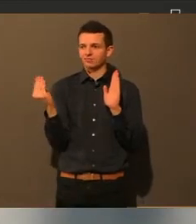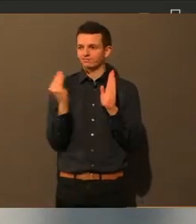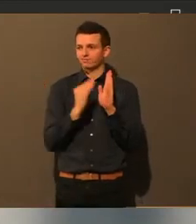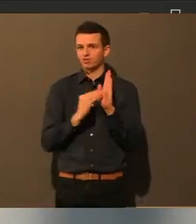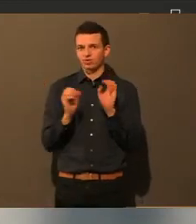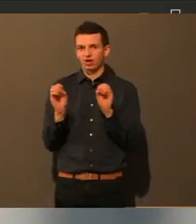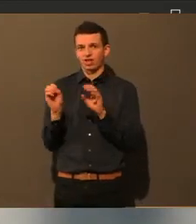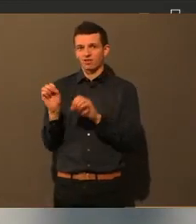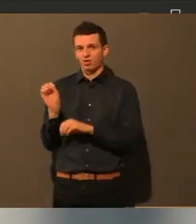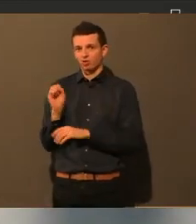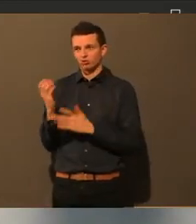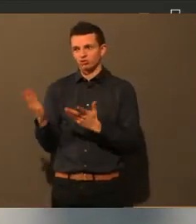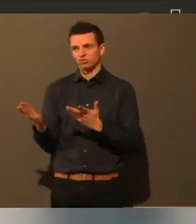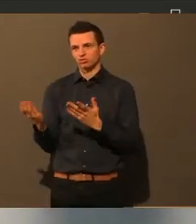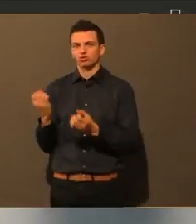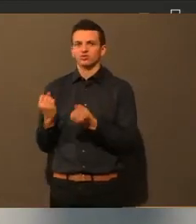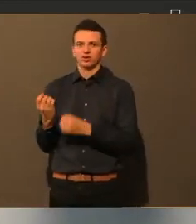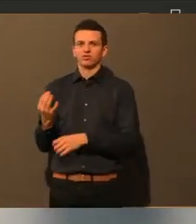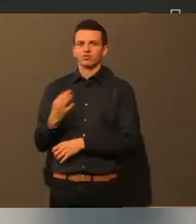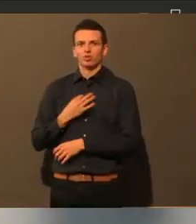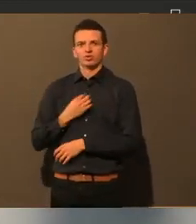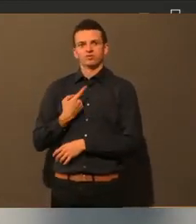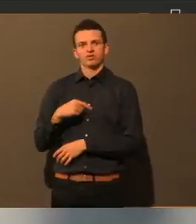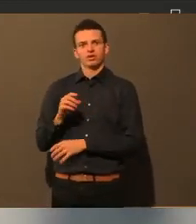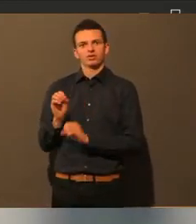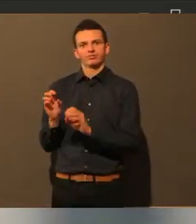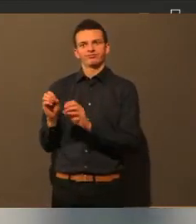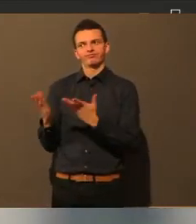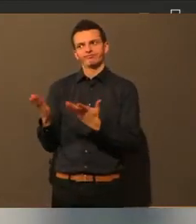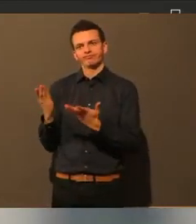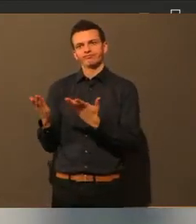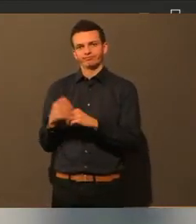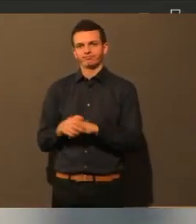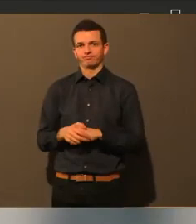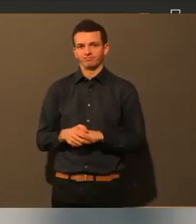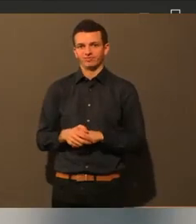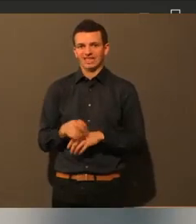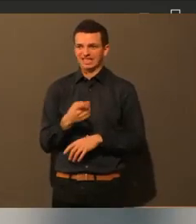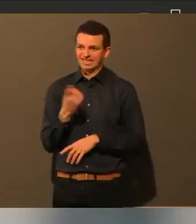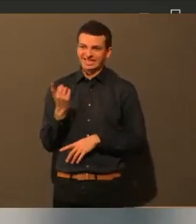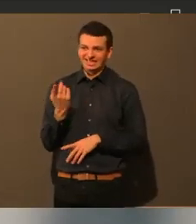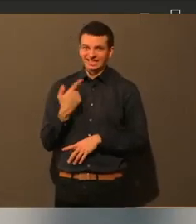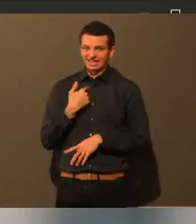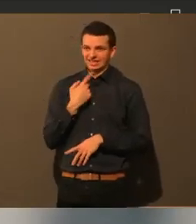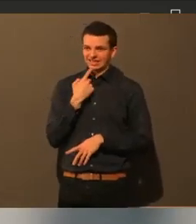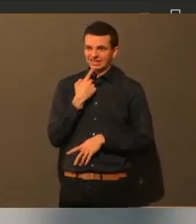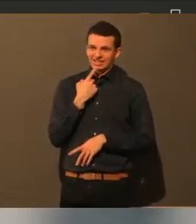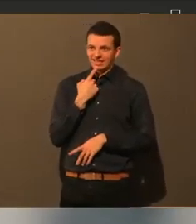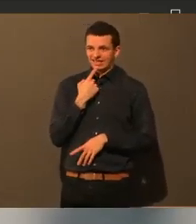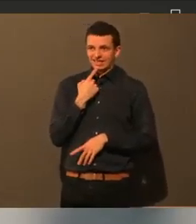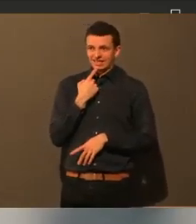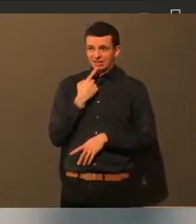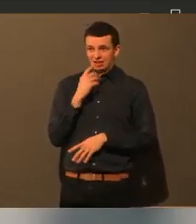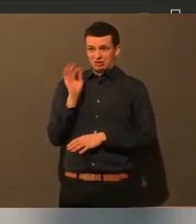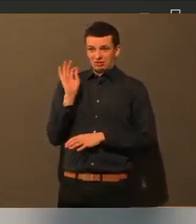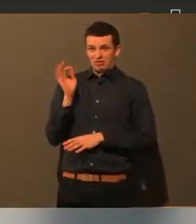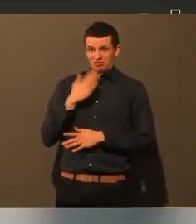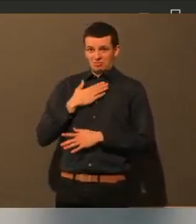einfach wahnsinnig schwierig ist, das so zu machen. Das befriedigt Sie jetzt nicht wirklich, gell, die Antwort.